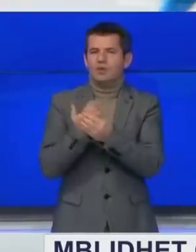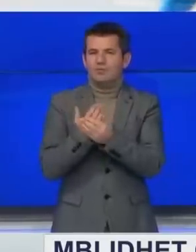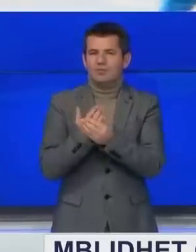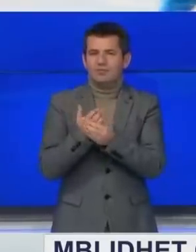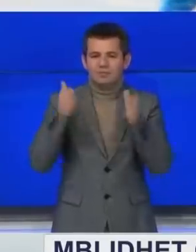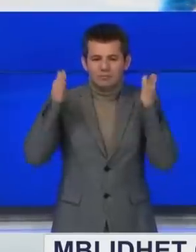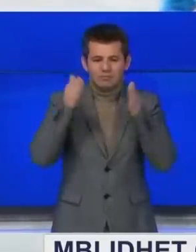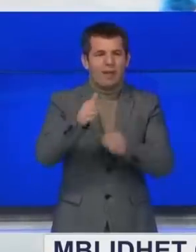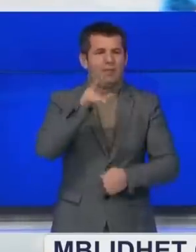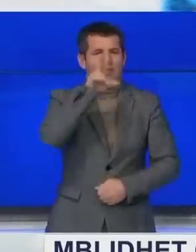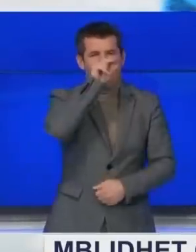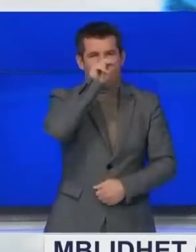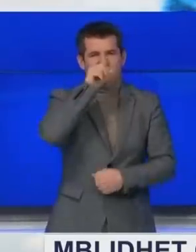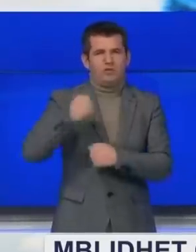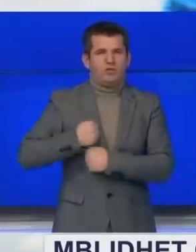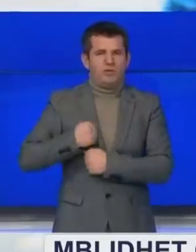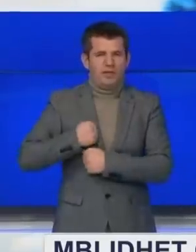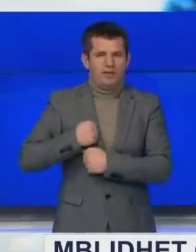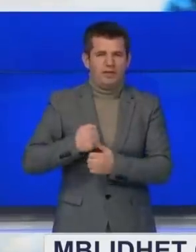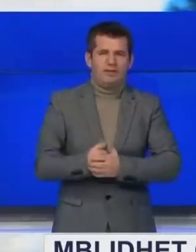fushën e policis u shtarake.